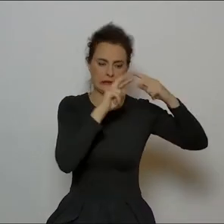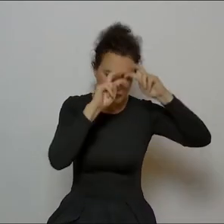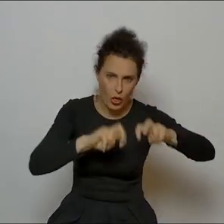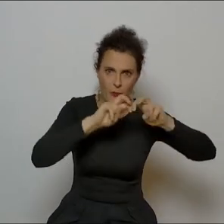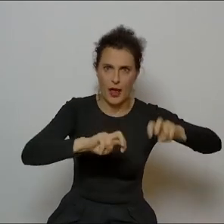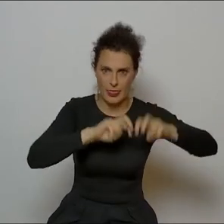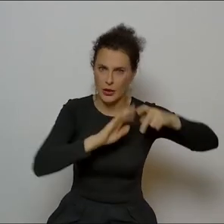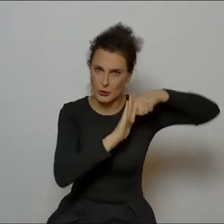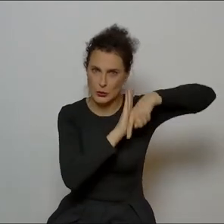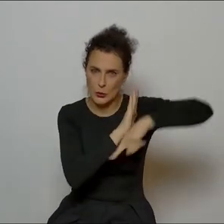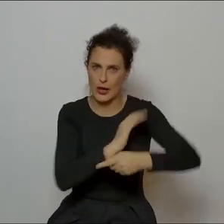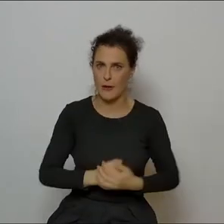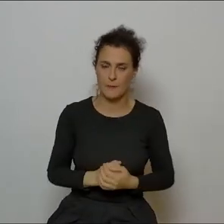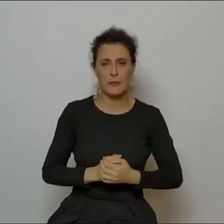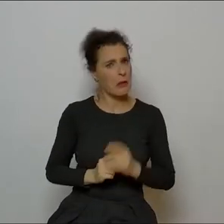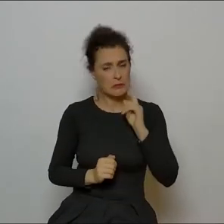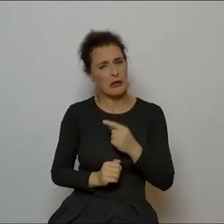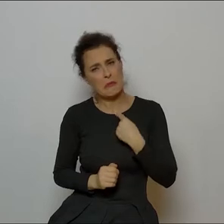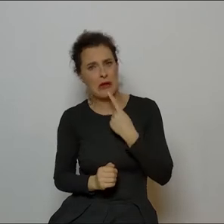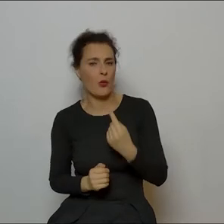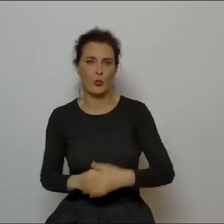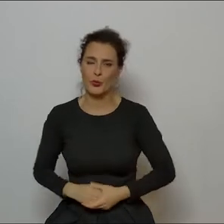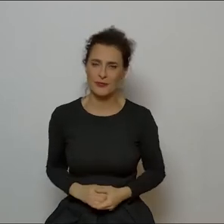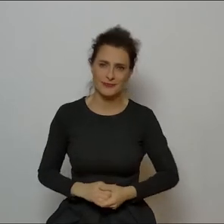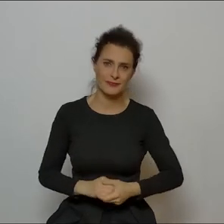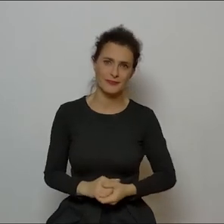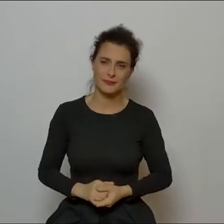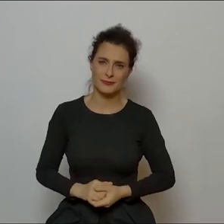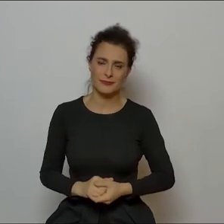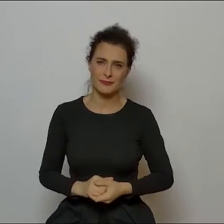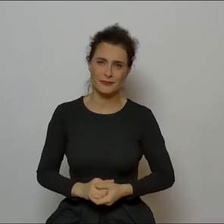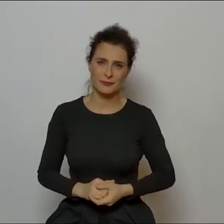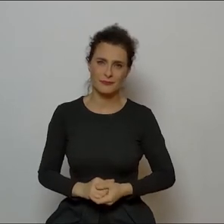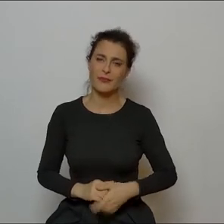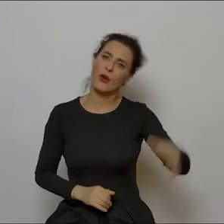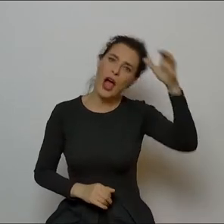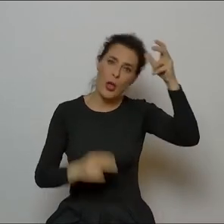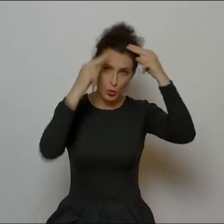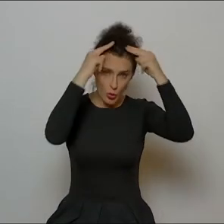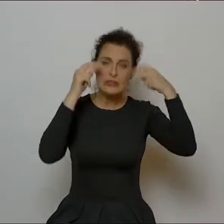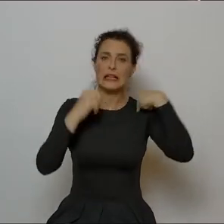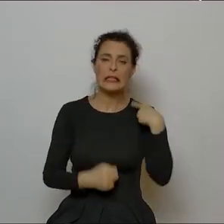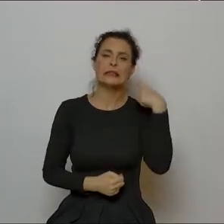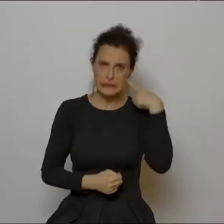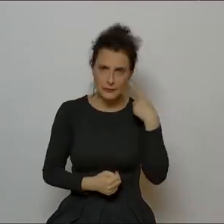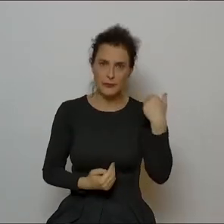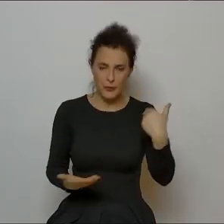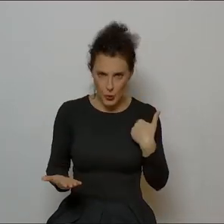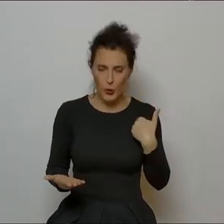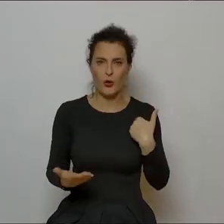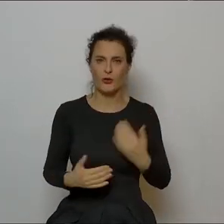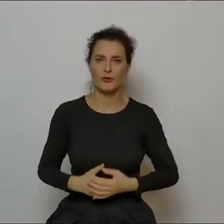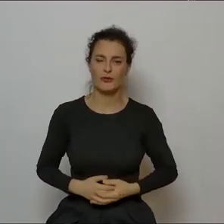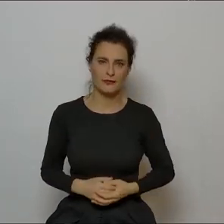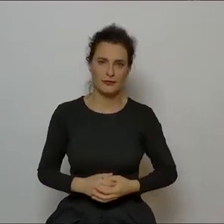dosyć małą. Więc ja tego Norbida tak naprawdę słyszałam, jeśli już mówimy o tym